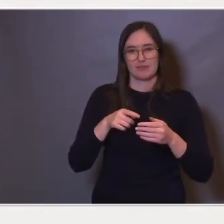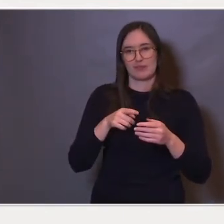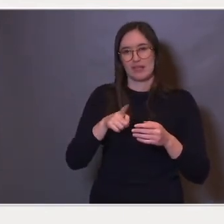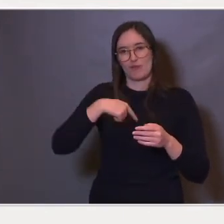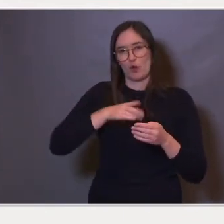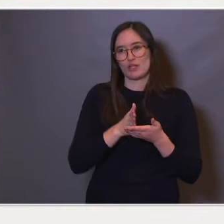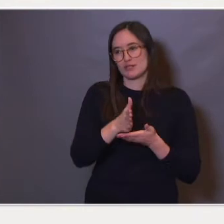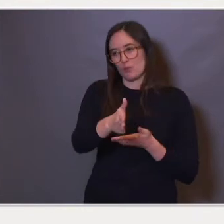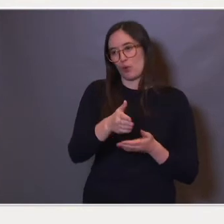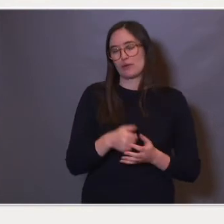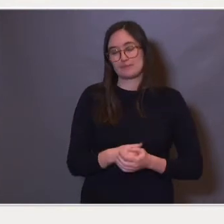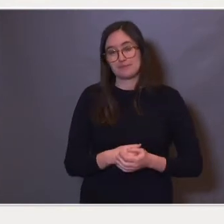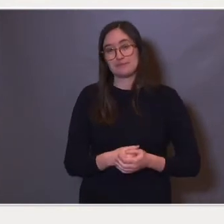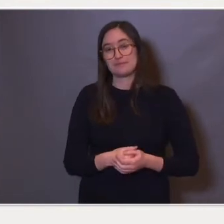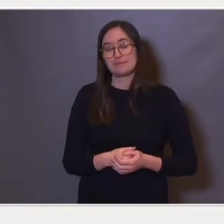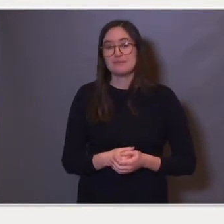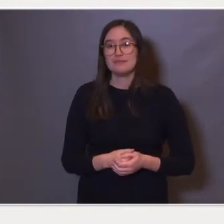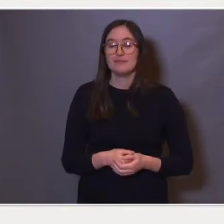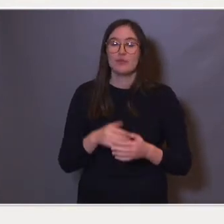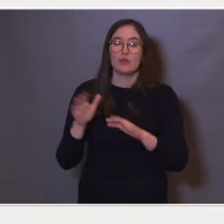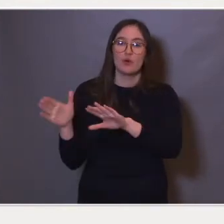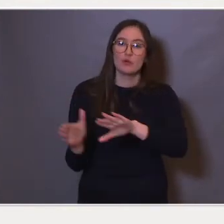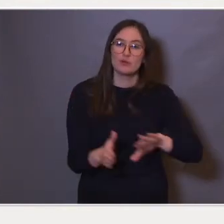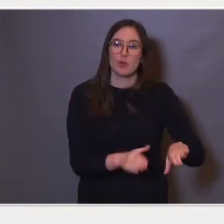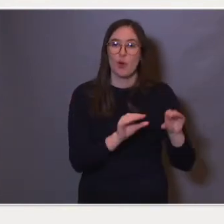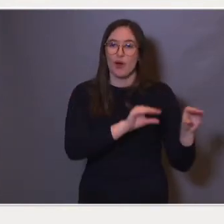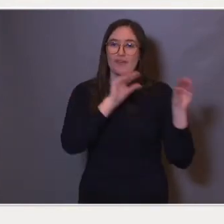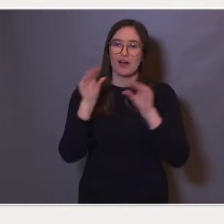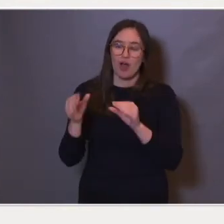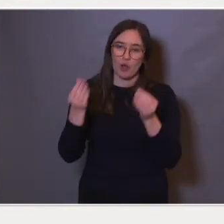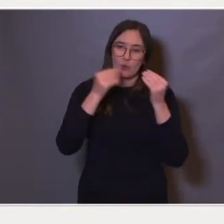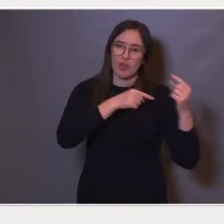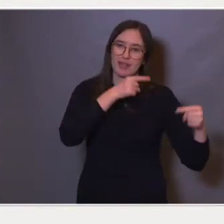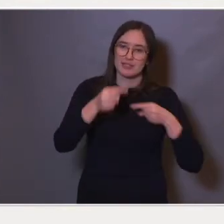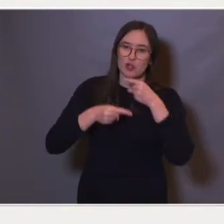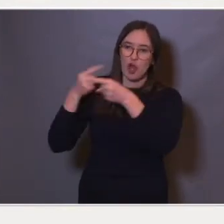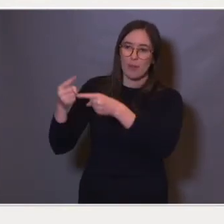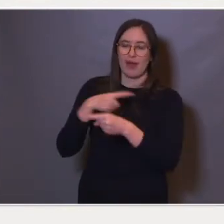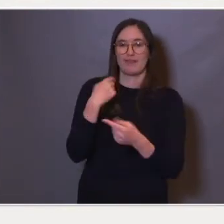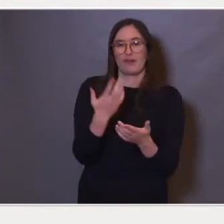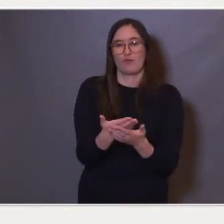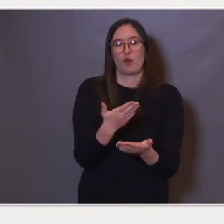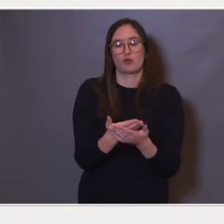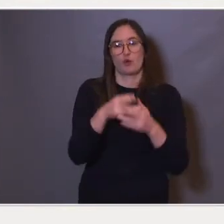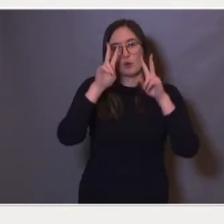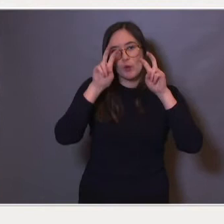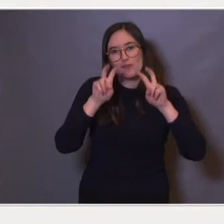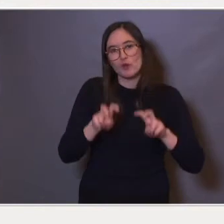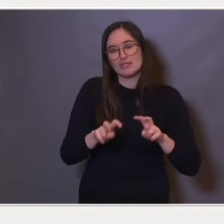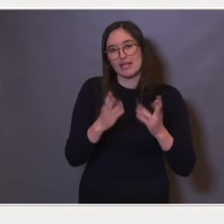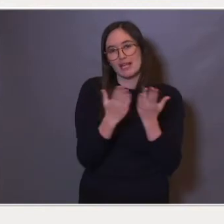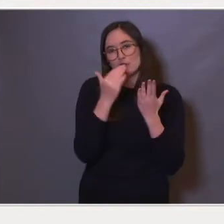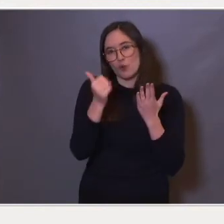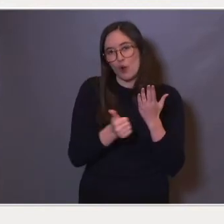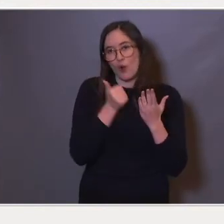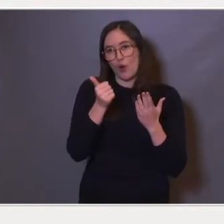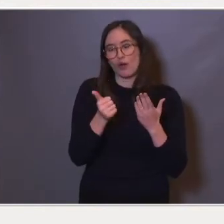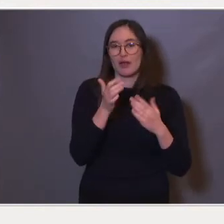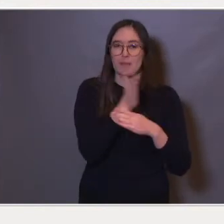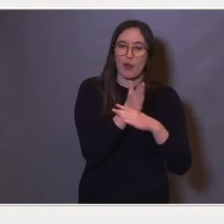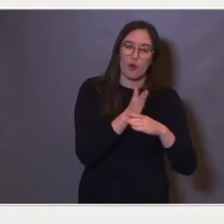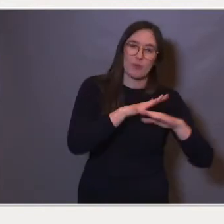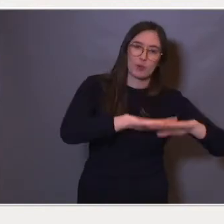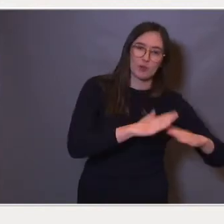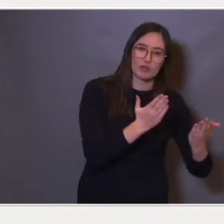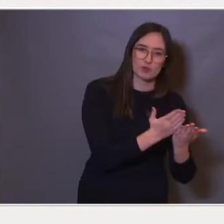Og så i overganger i utdanningsløpet. Der har vi foreslått et utforskende skoleår mellom grunnskolen